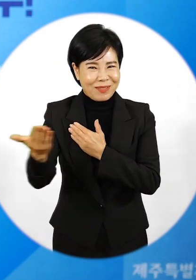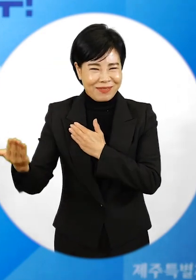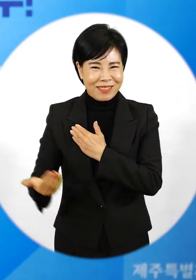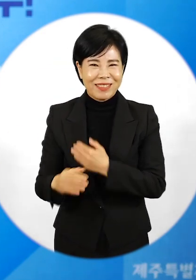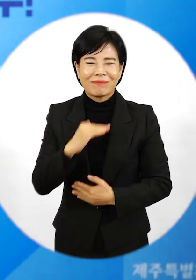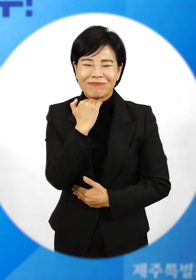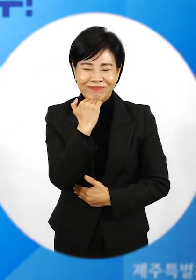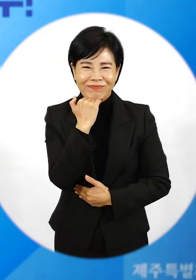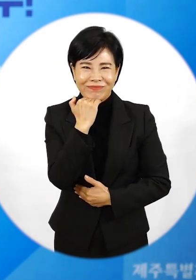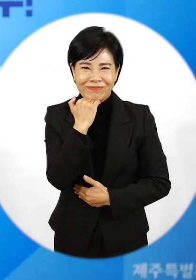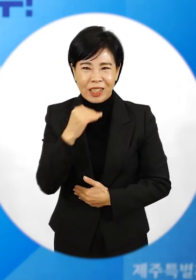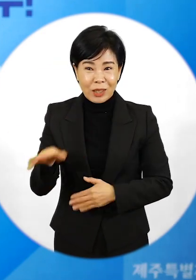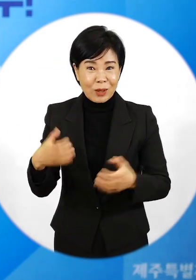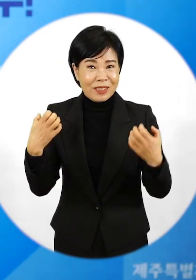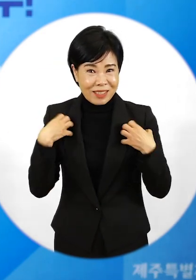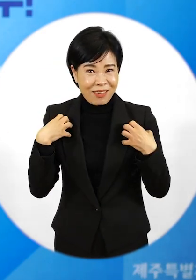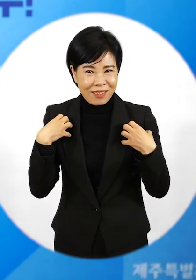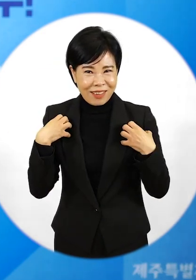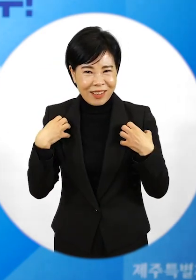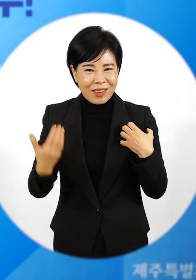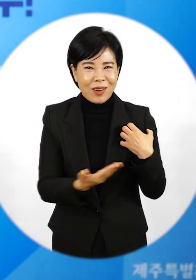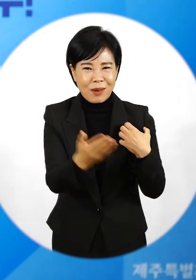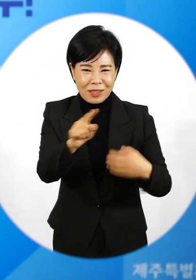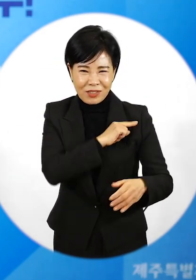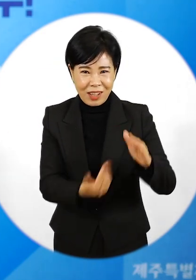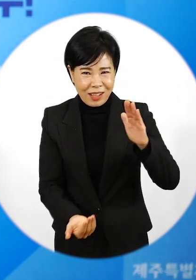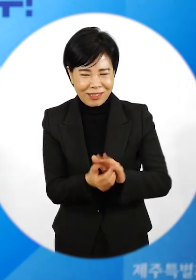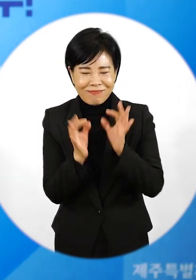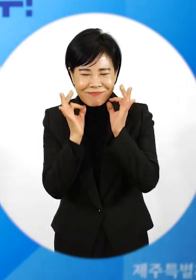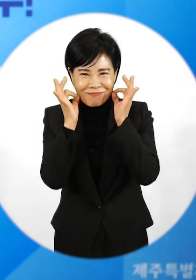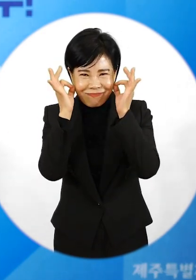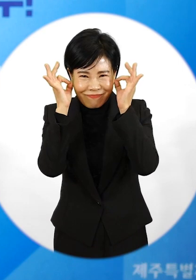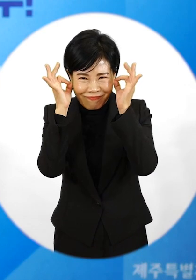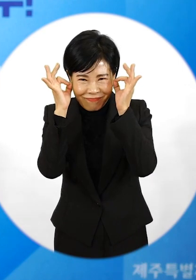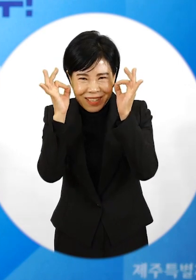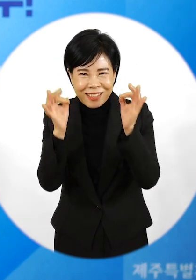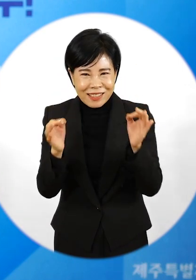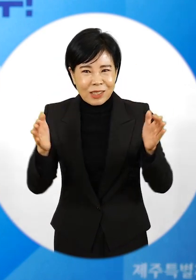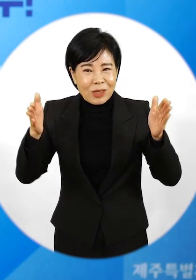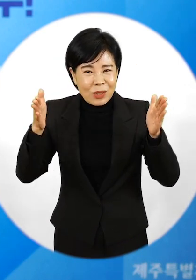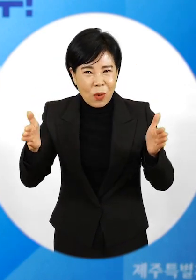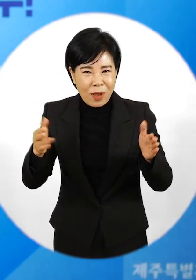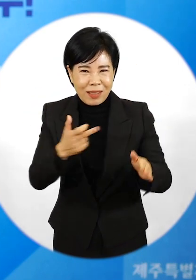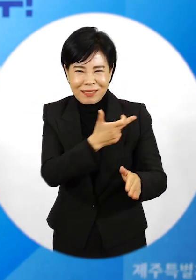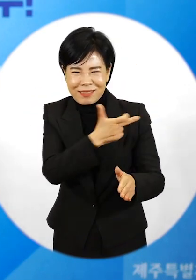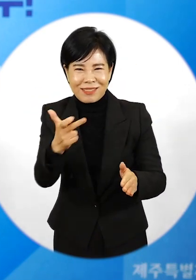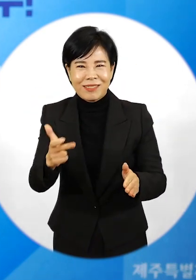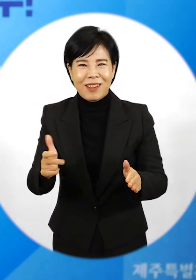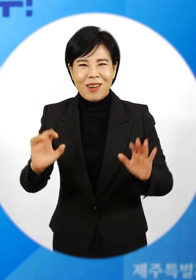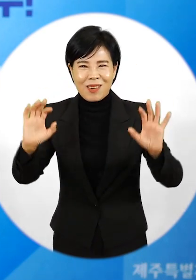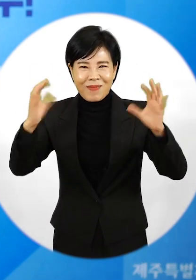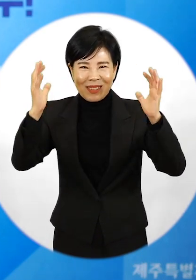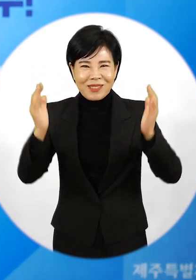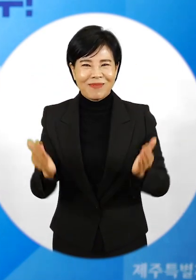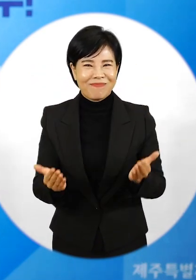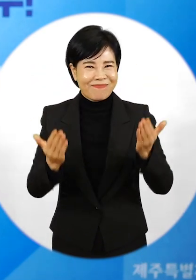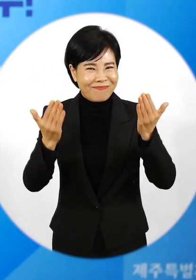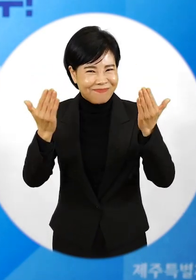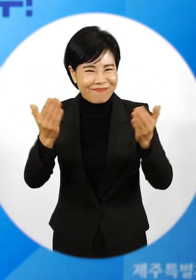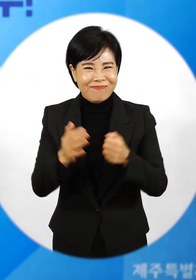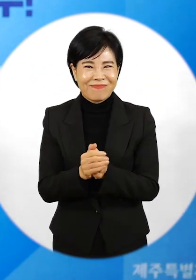것입니다. 저희 도정은 여러분이 최선을 다해온 지난 시간에 큰 박수를 보냅니다.